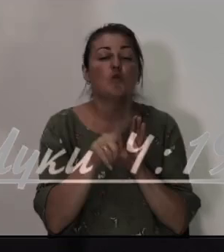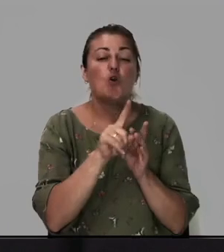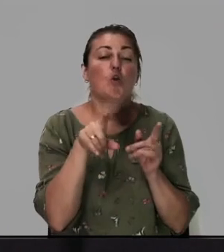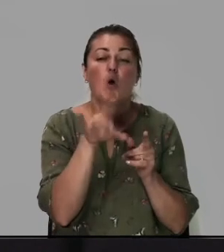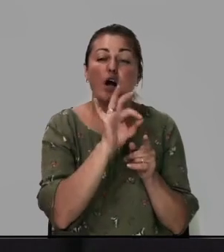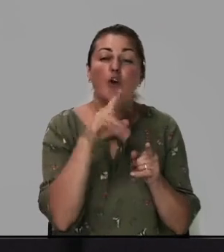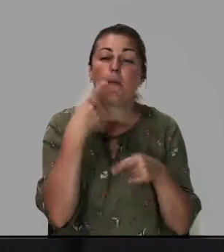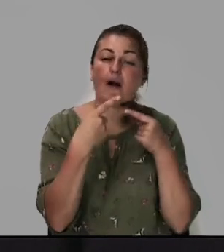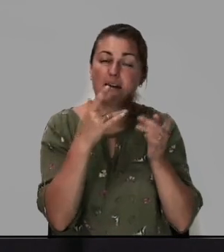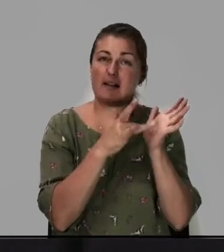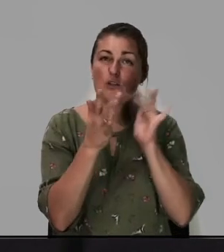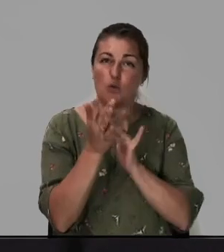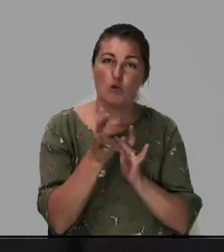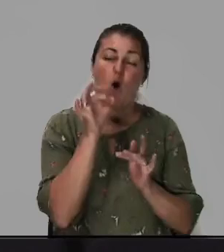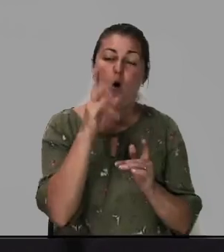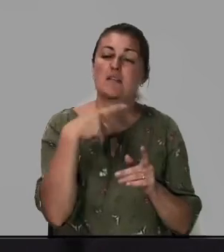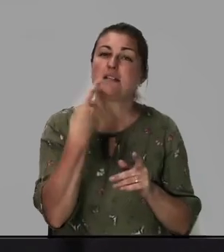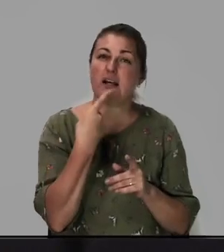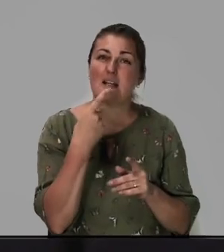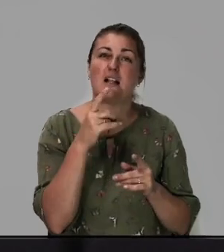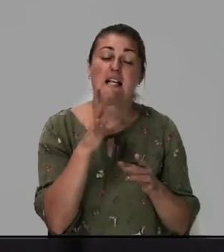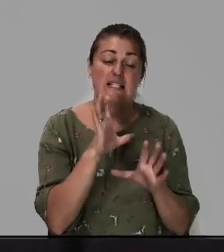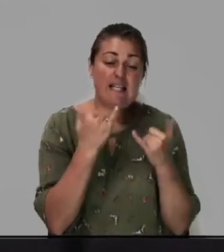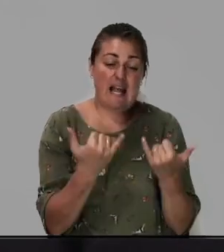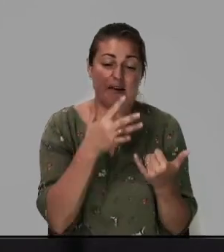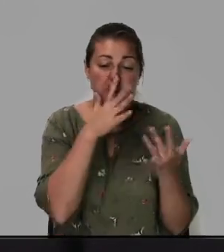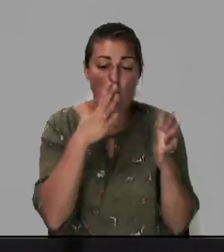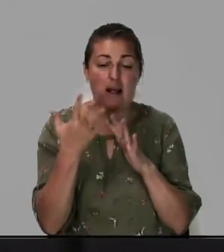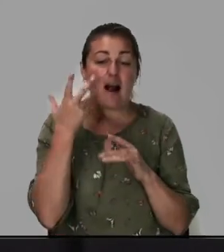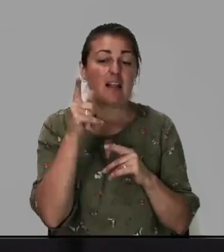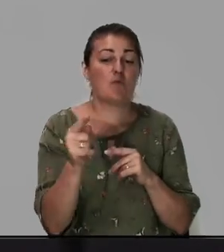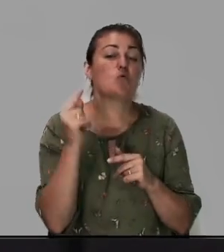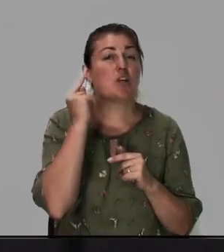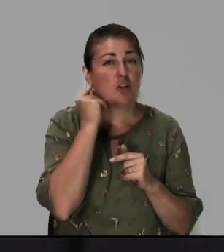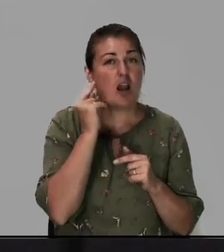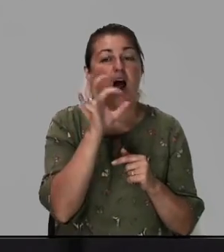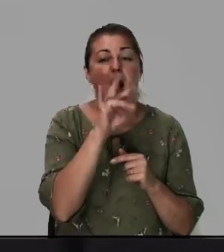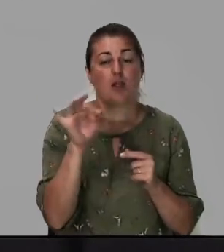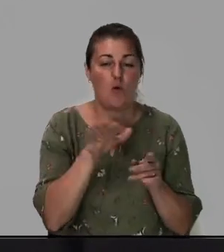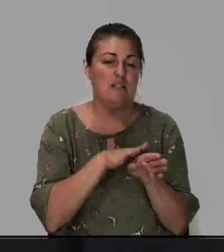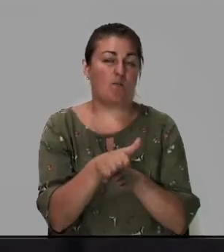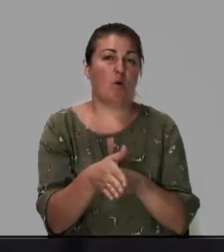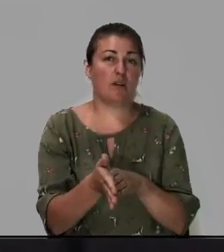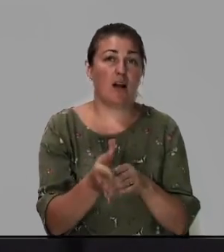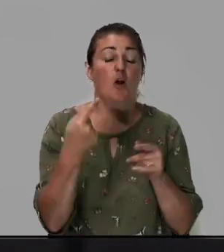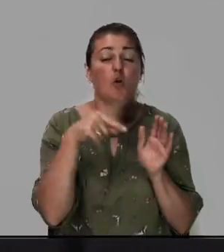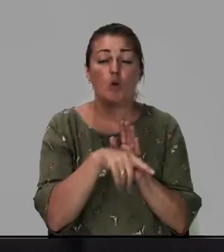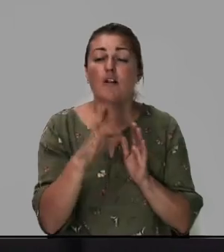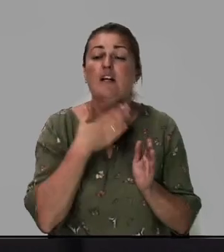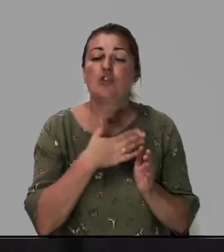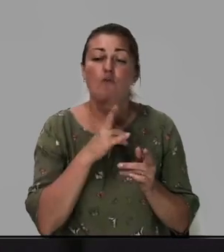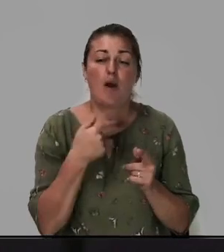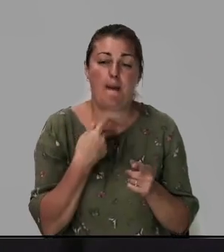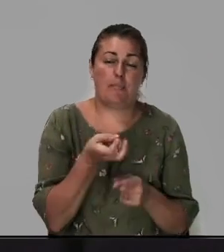то, о чем говорил Иисус, Он сказал, вот с этого момента, когда вы услышали, оно исполнилось. То, для чего я